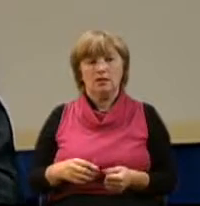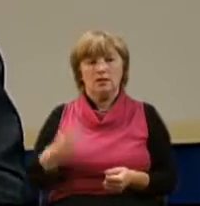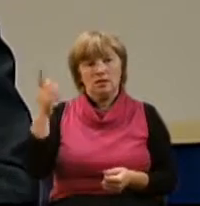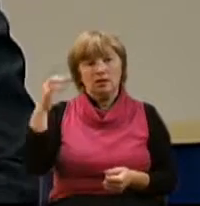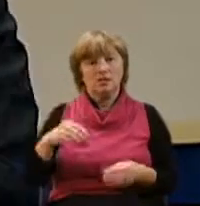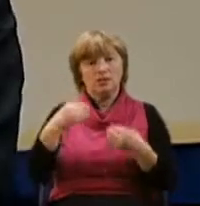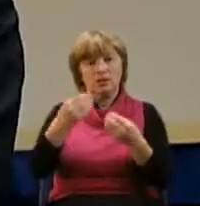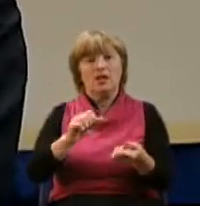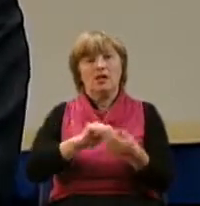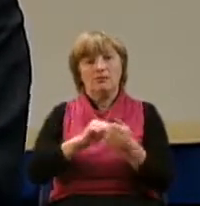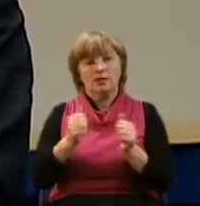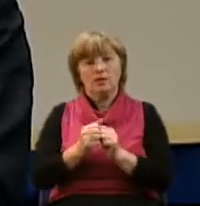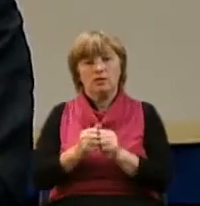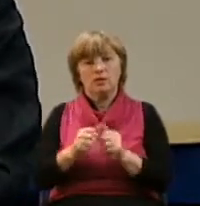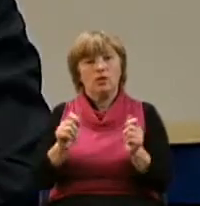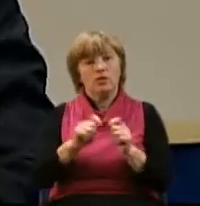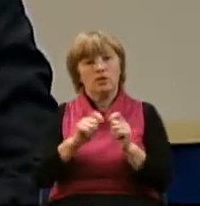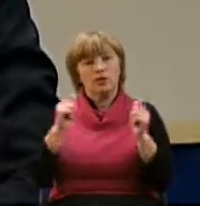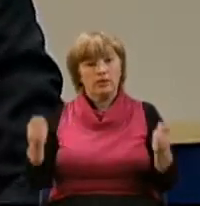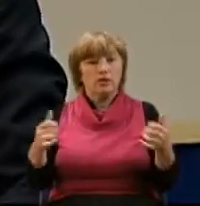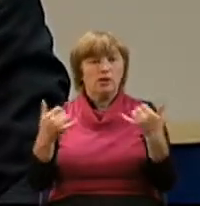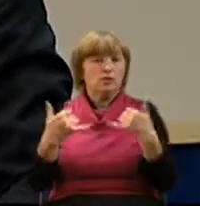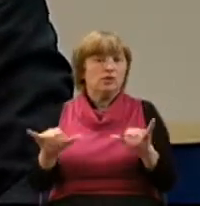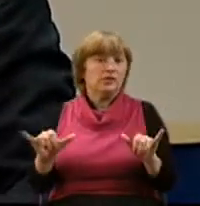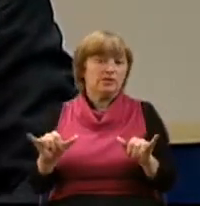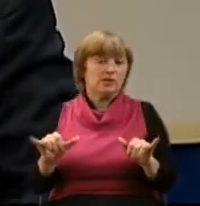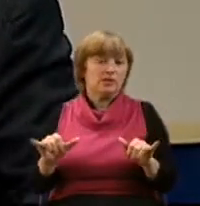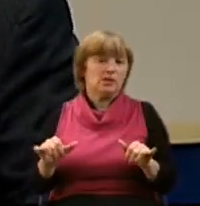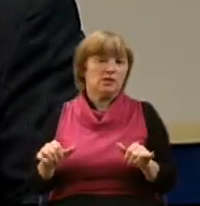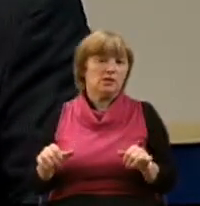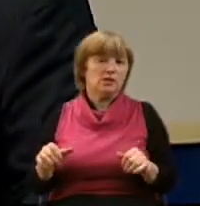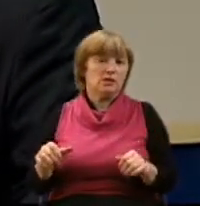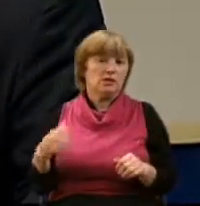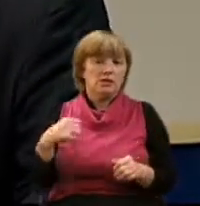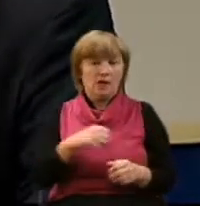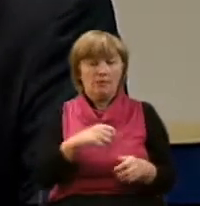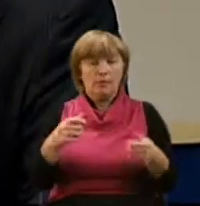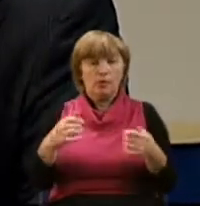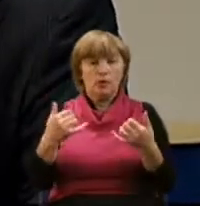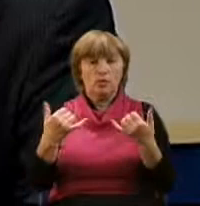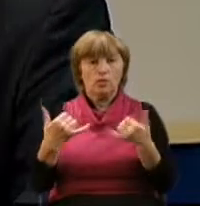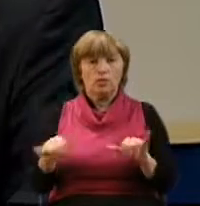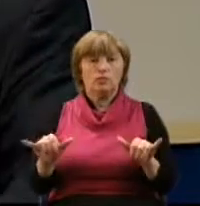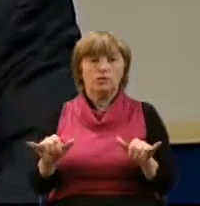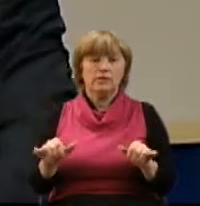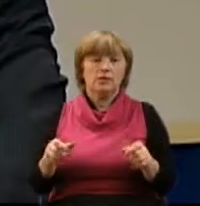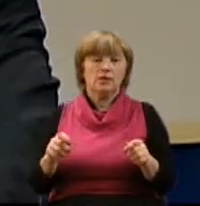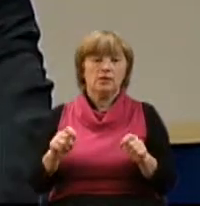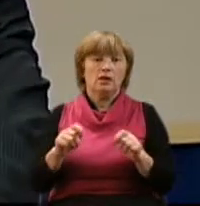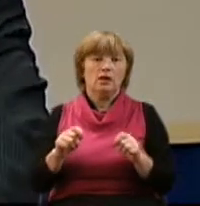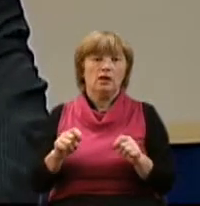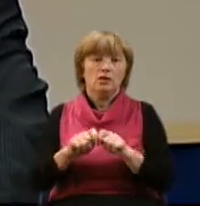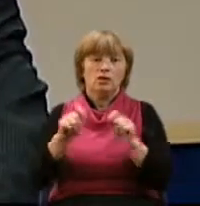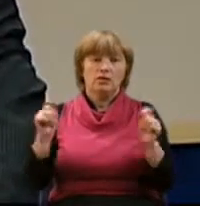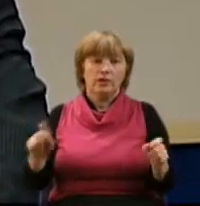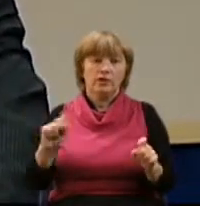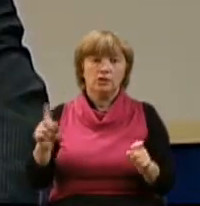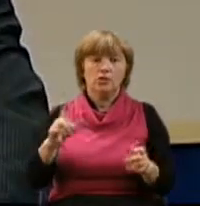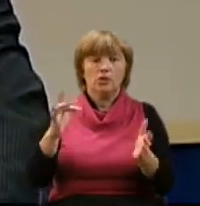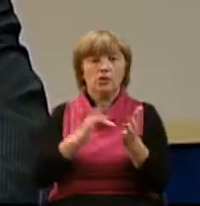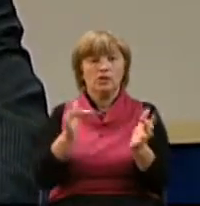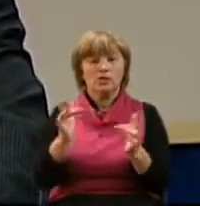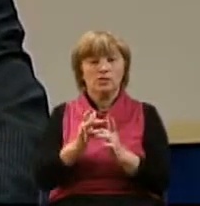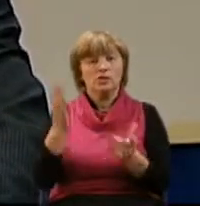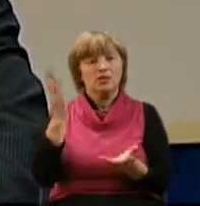откровения. И, наверное, одно из самых удивительных откровений, которые получил Петр, это откровение, что Христос есть Сын